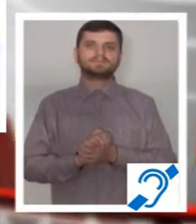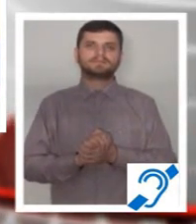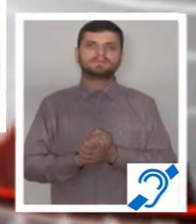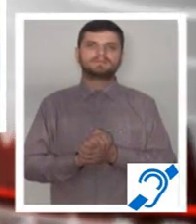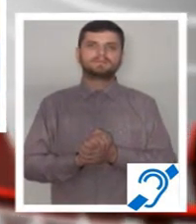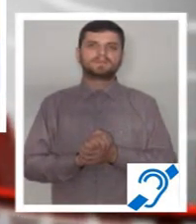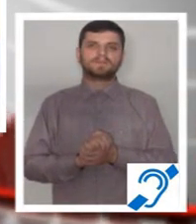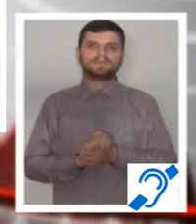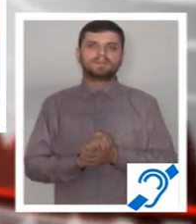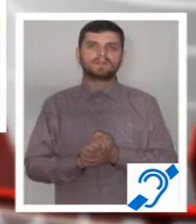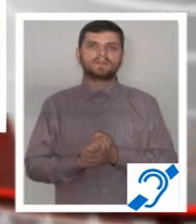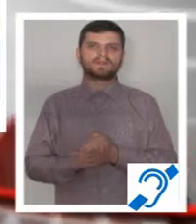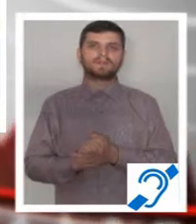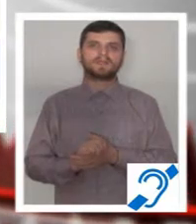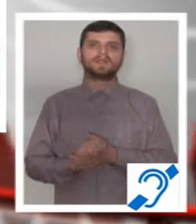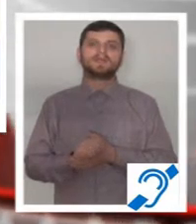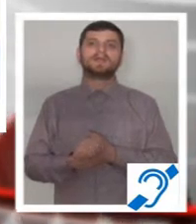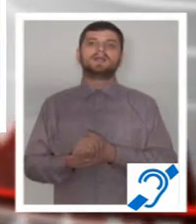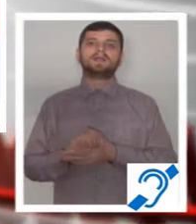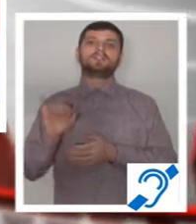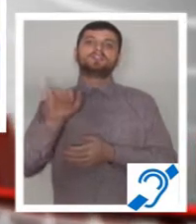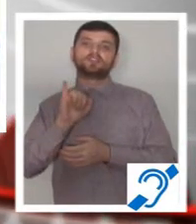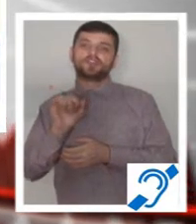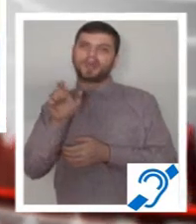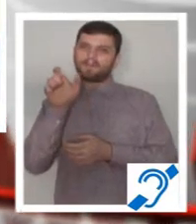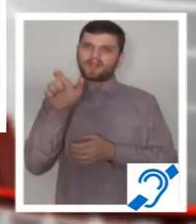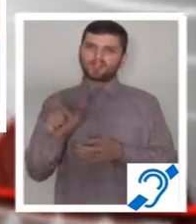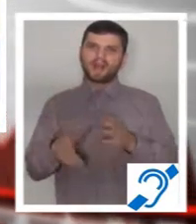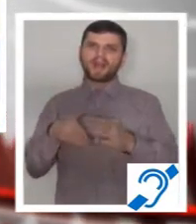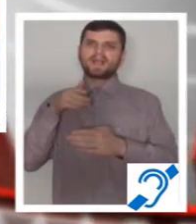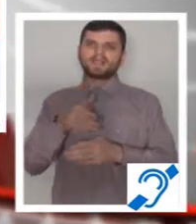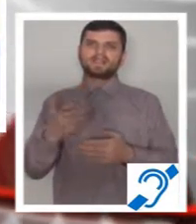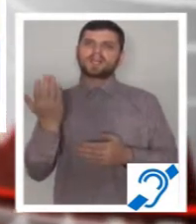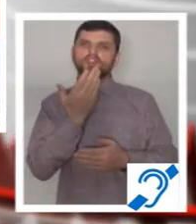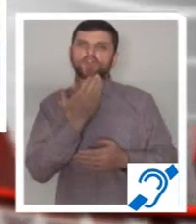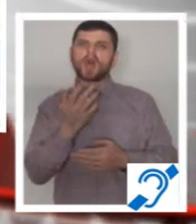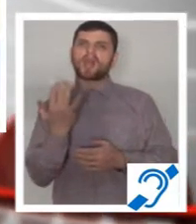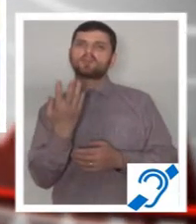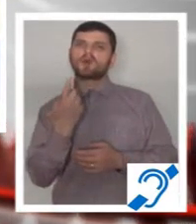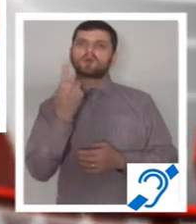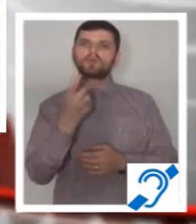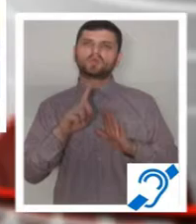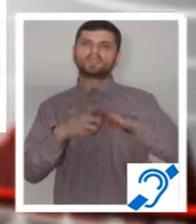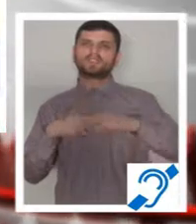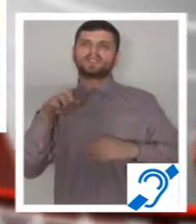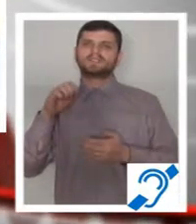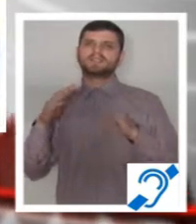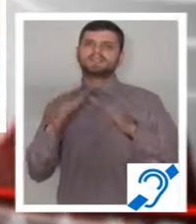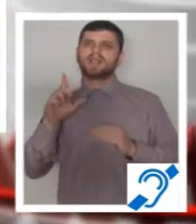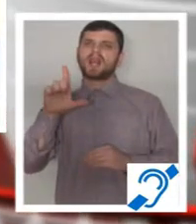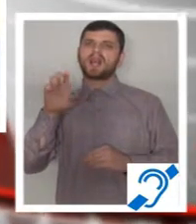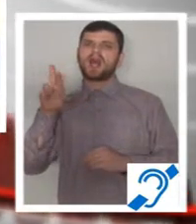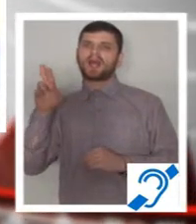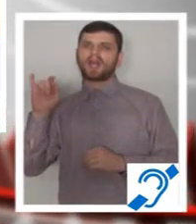Cei care pătrund pe holurile școlii gimnaziale numărul 1 din Lerești pot admira o serie de lucrări în metaloplastie sau sculptate în